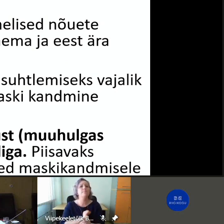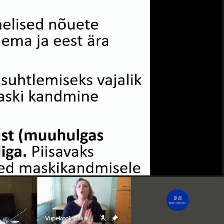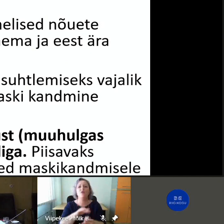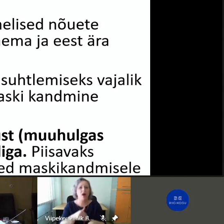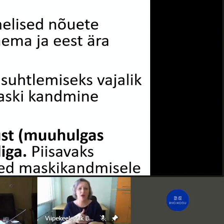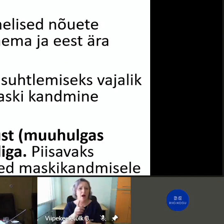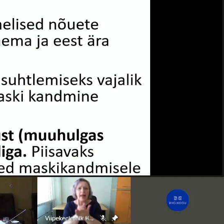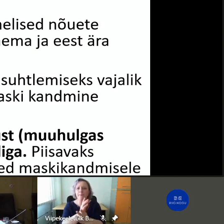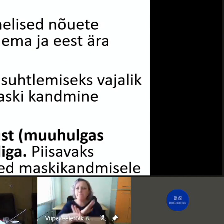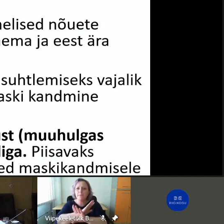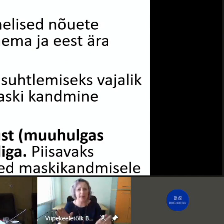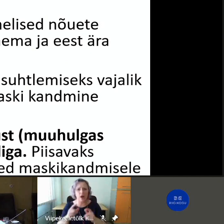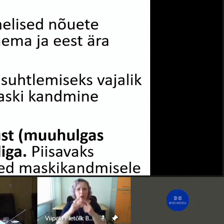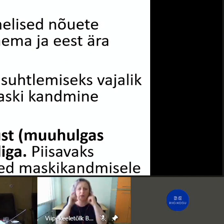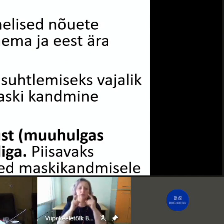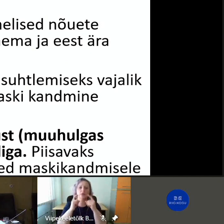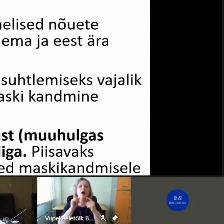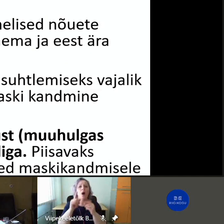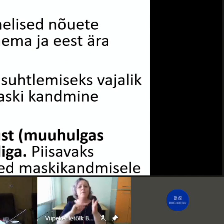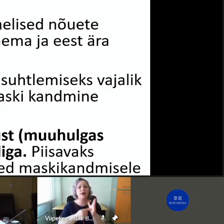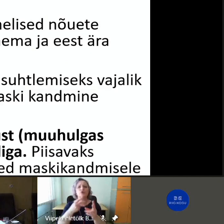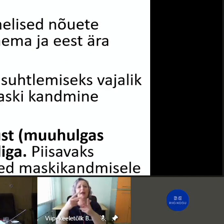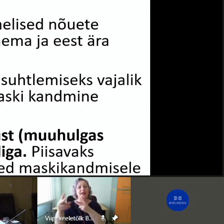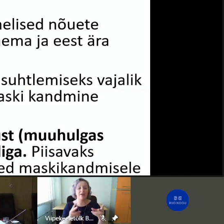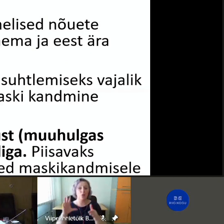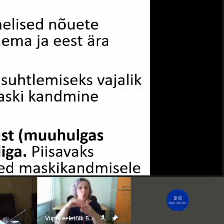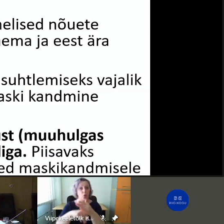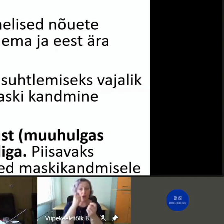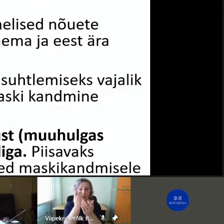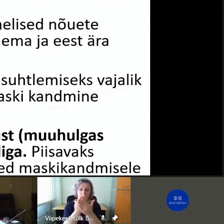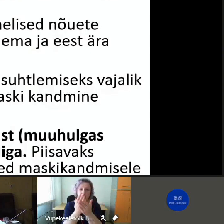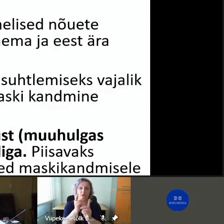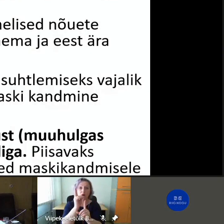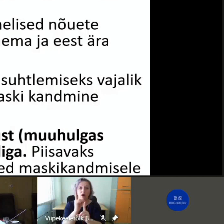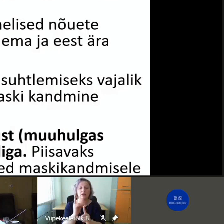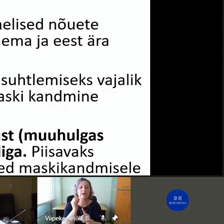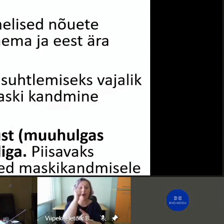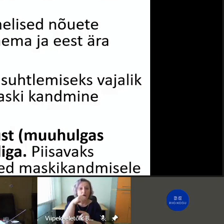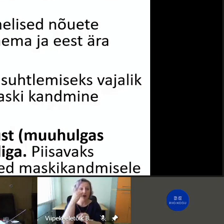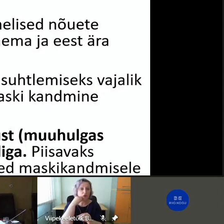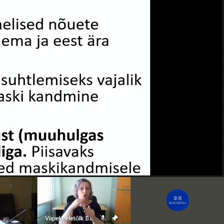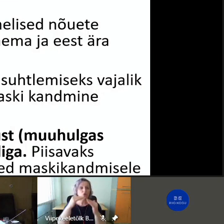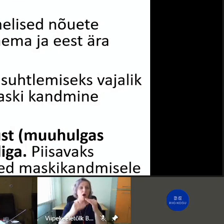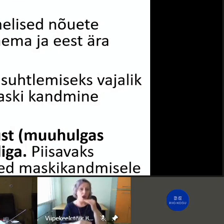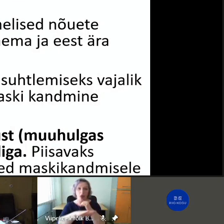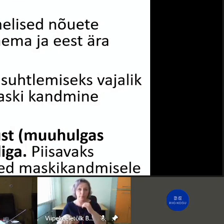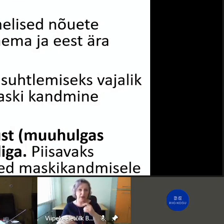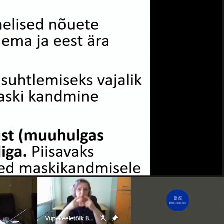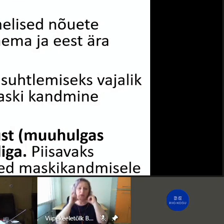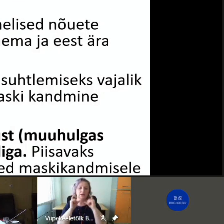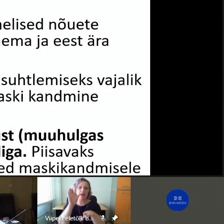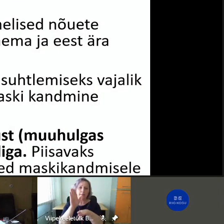erinevatel põhjustel. Seal hulgas näiteks 12-aastased lapsed ei pea kandma maske.